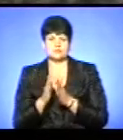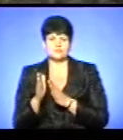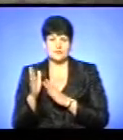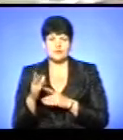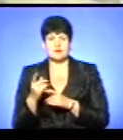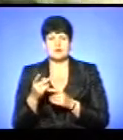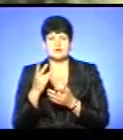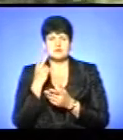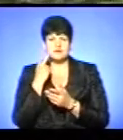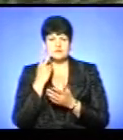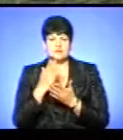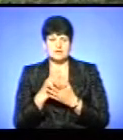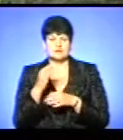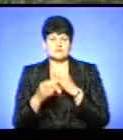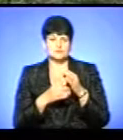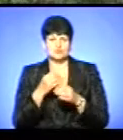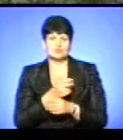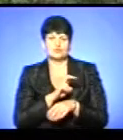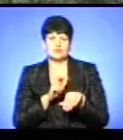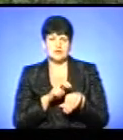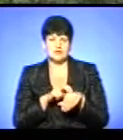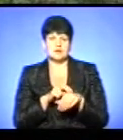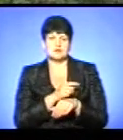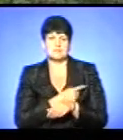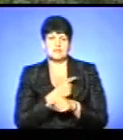чергують лікар і медична сестра, є представник поліції.